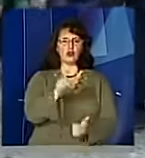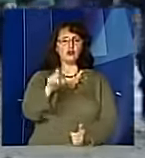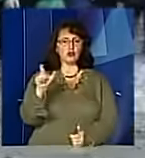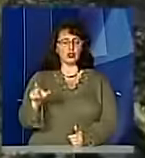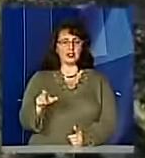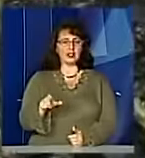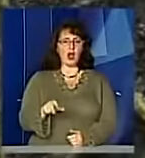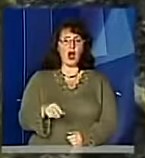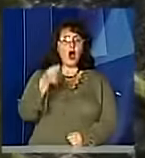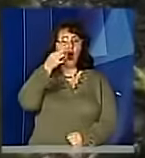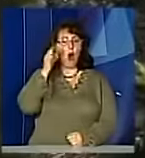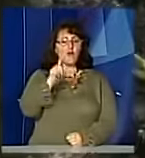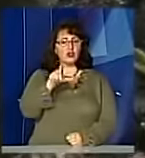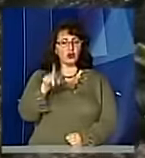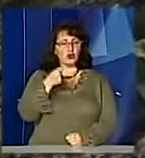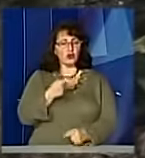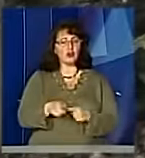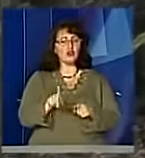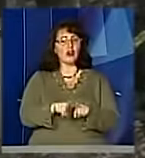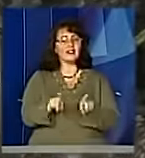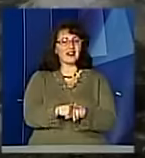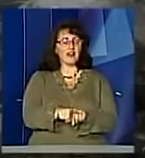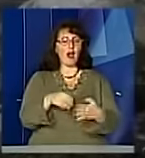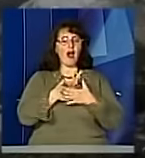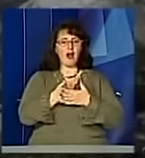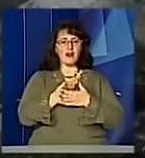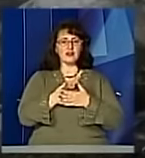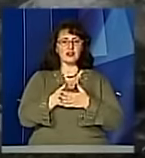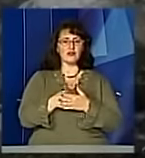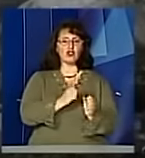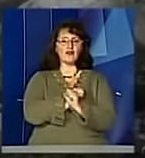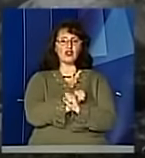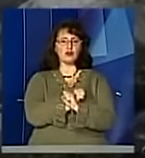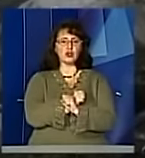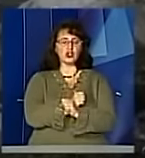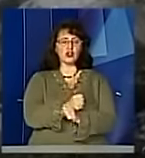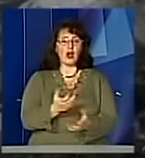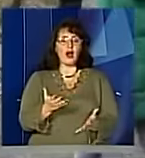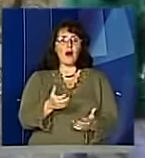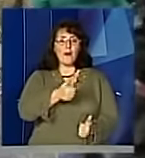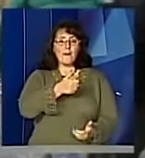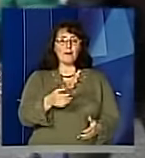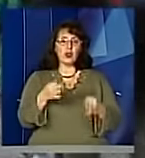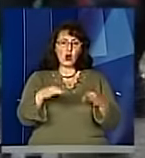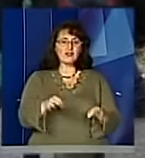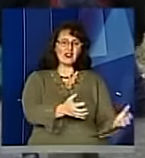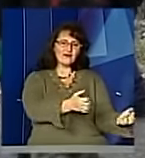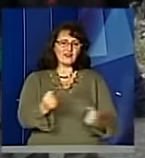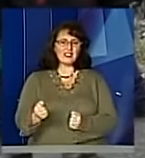наголошують, що такий активний відпочинок – це можливість відірвати дітей від комп'ютерів та сучасних гаджетів.